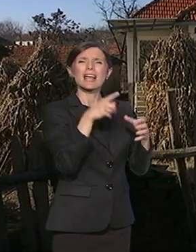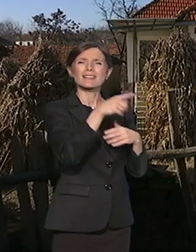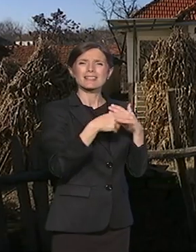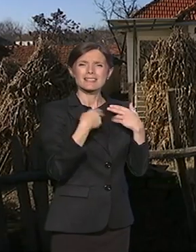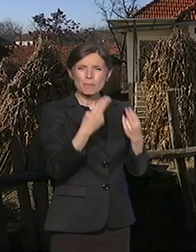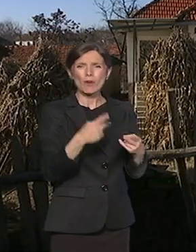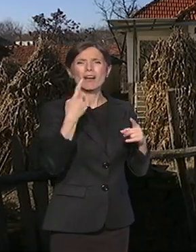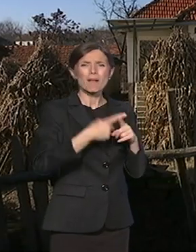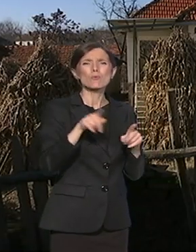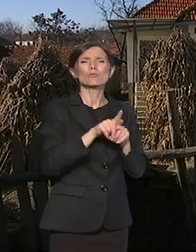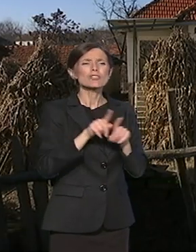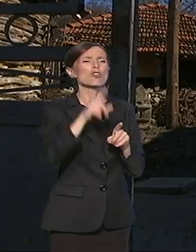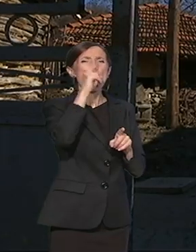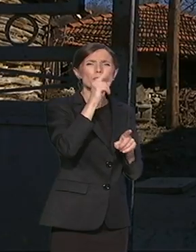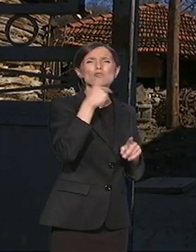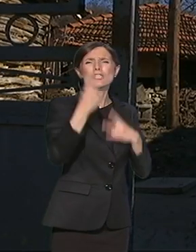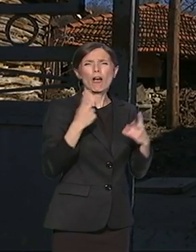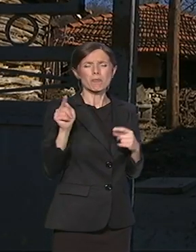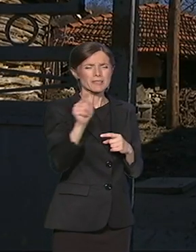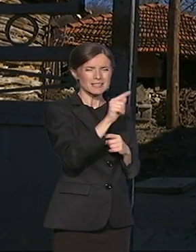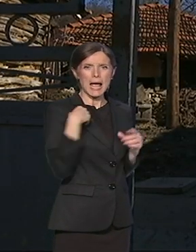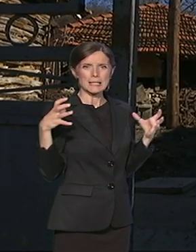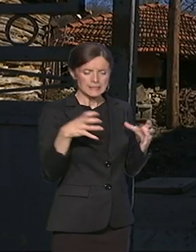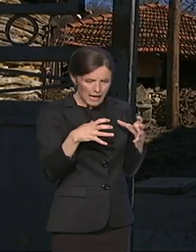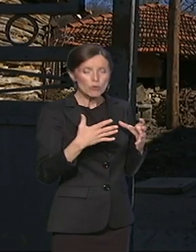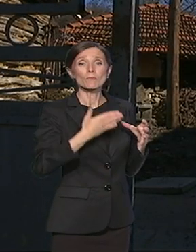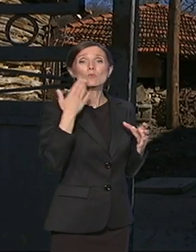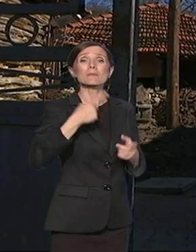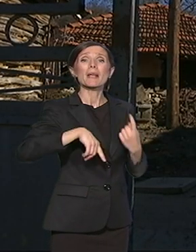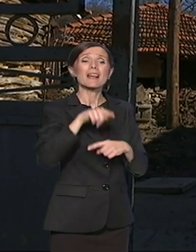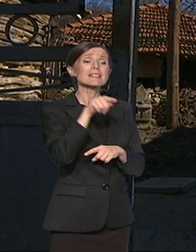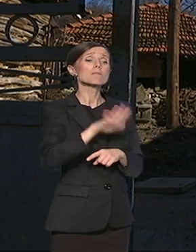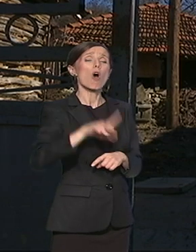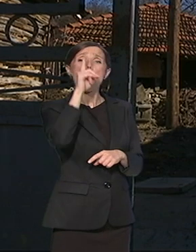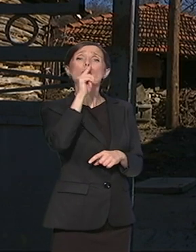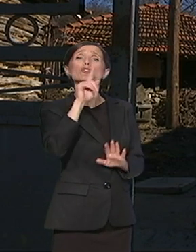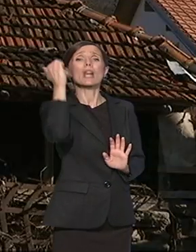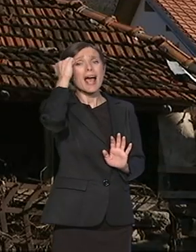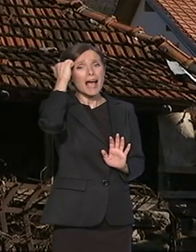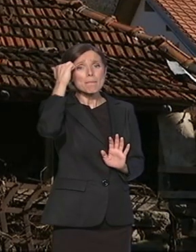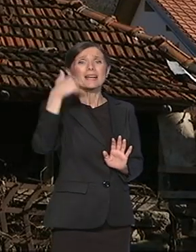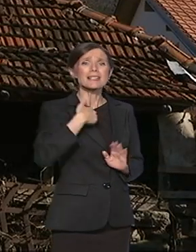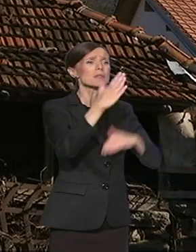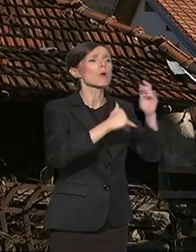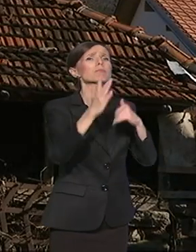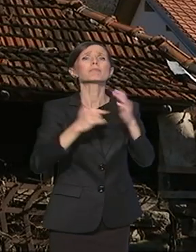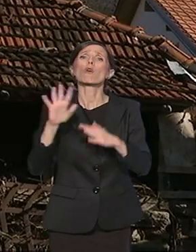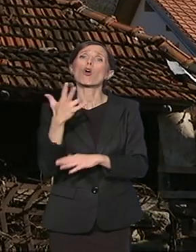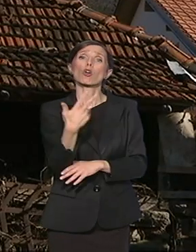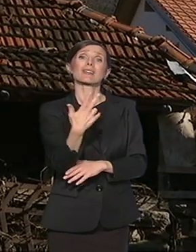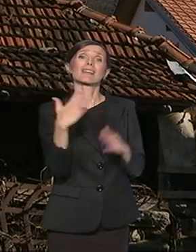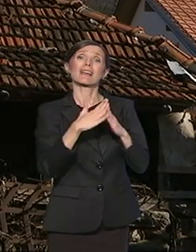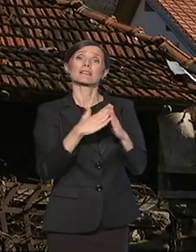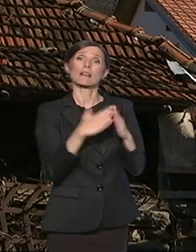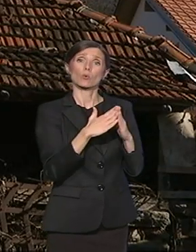relevantnih faktora opštinske komisije uspeli smo da na teritoriju opšteneg kamica napravimo 30-ta kuća i očekujemo da će do